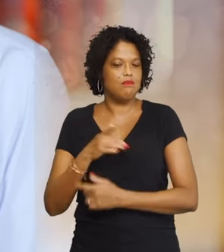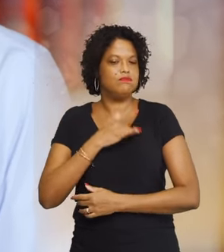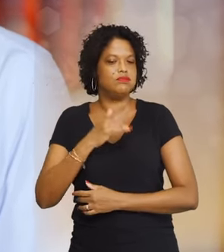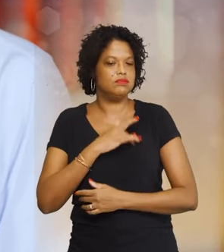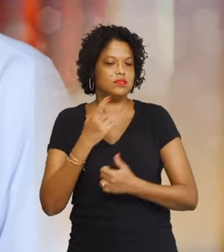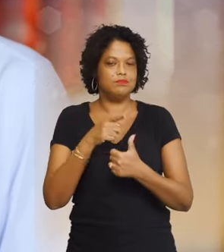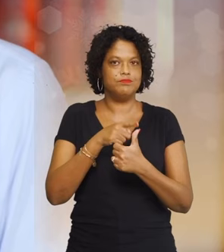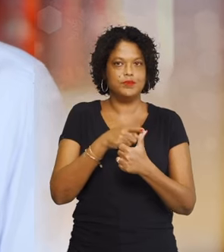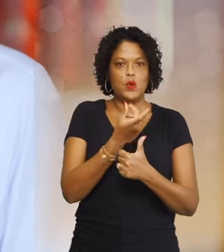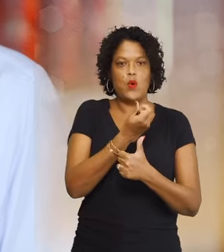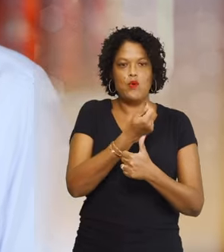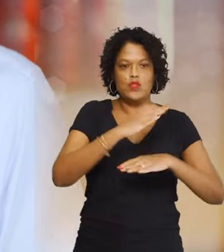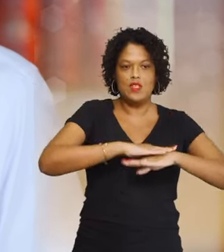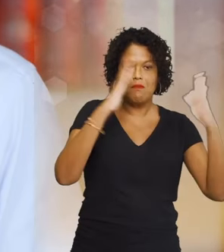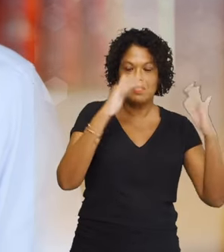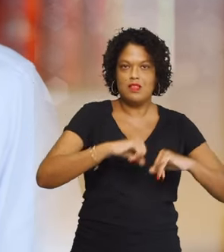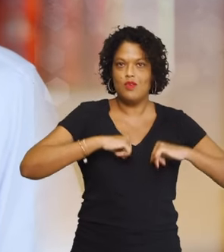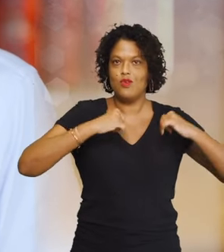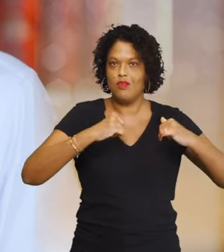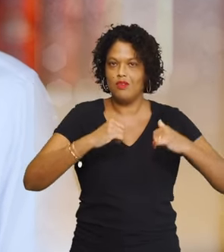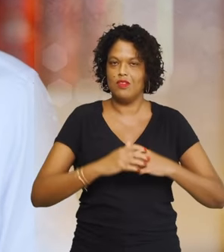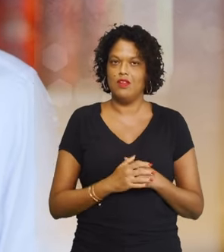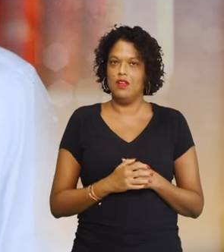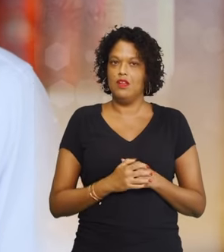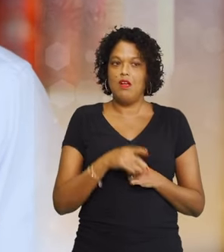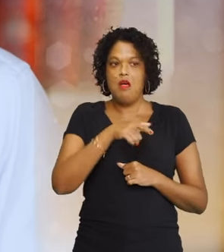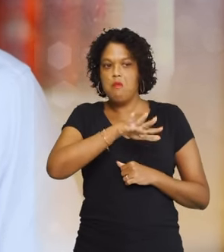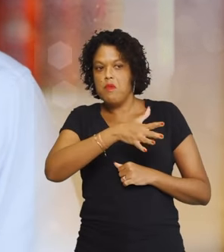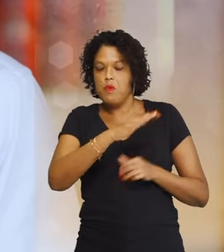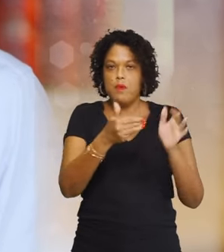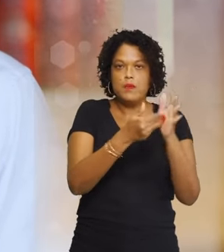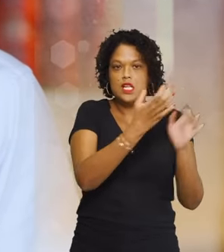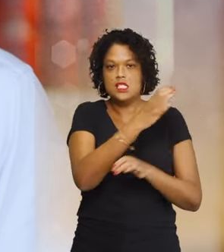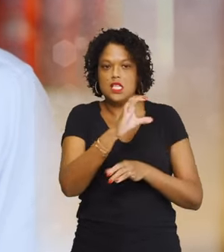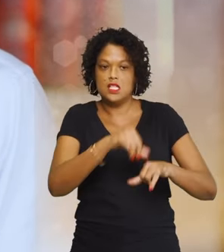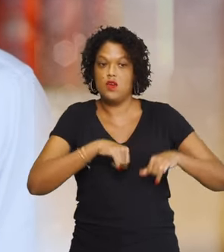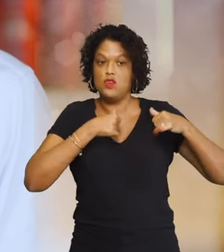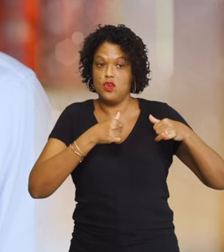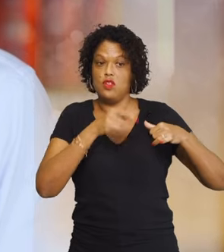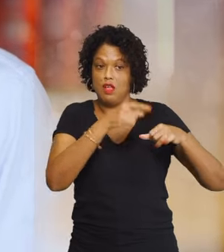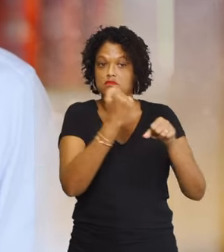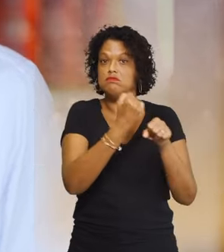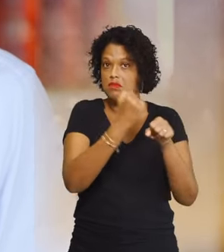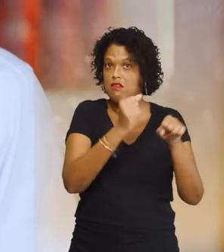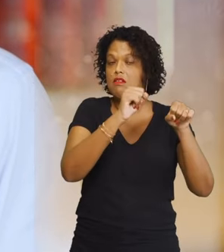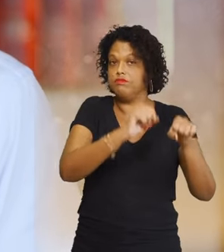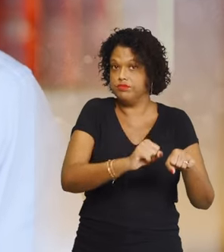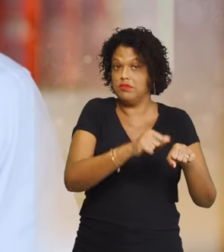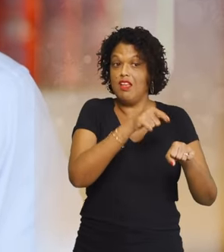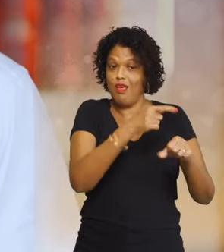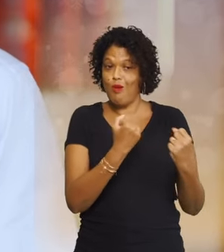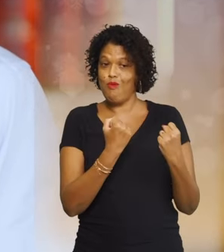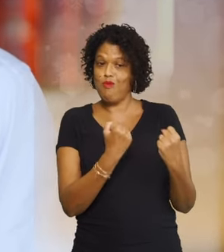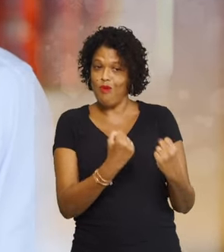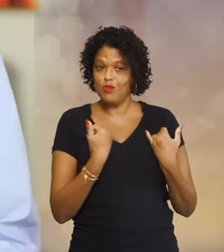de revenir à l'émancipation jeune pour permettre à près de 1500 jeunes de pouvoir travailler et exprimer leurs forces, leurs